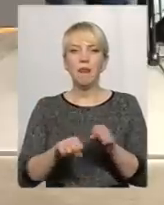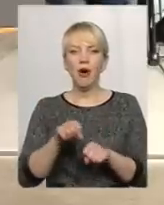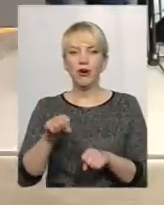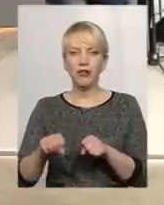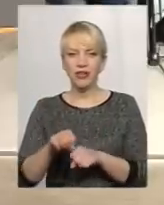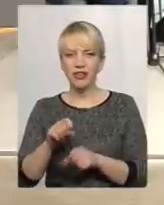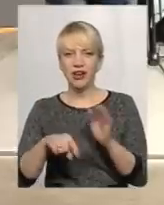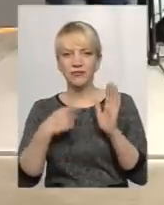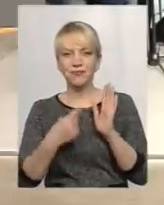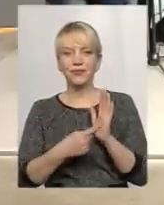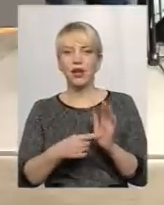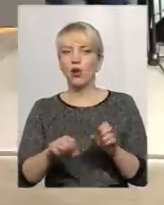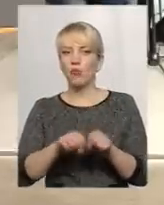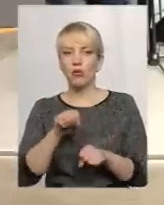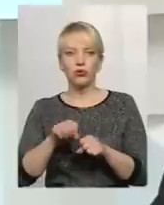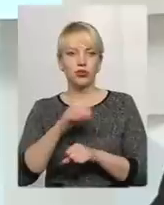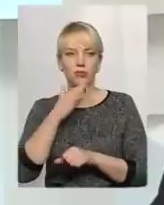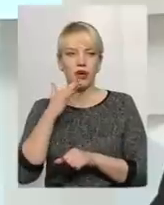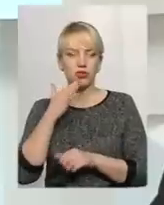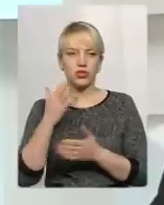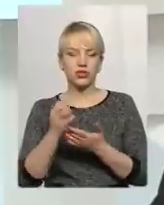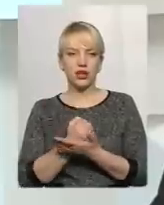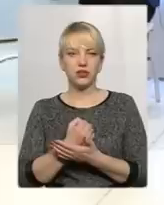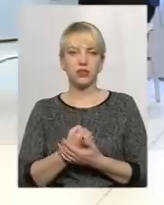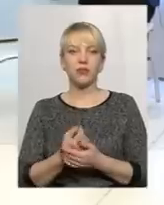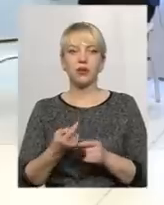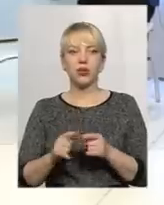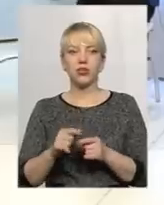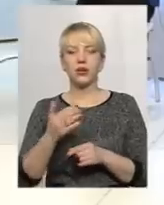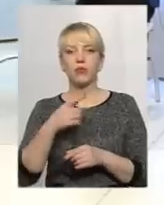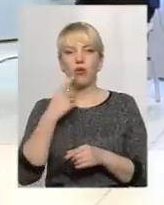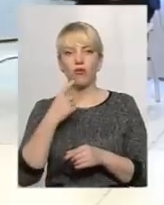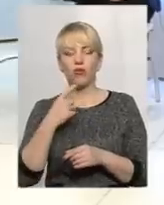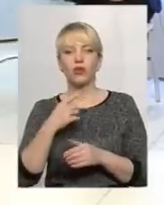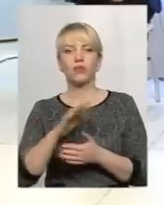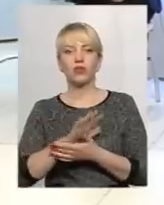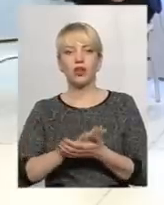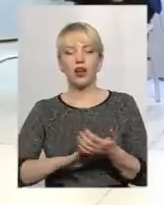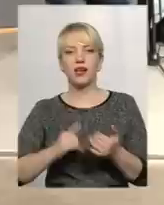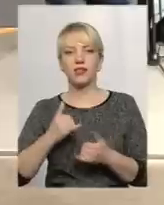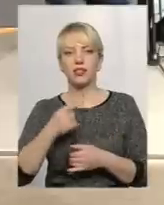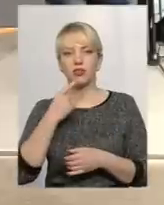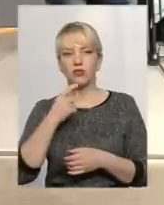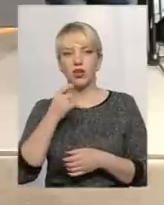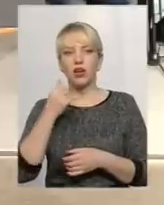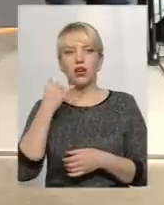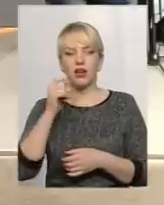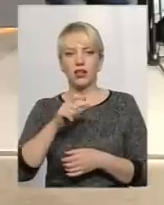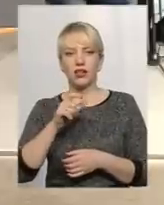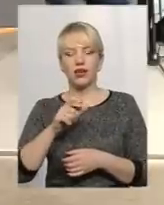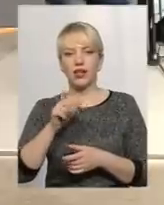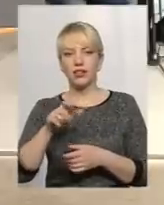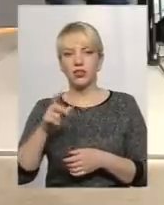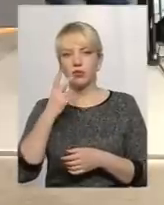Порушення, маса знайдено. Ну що ж, про них ми поговоримо згодом, а зараз прошу глядачів переглянути